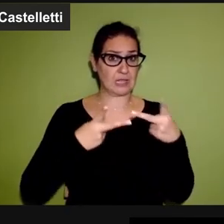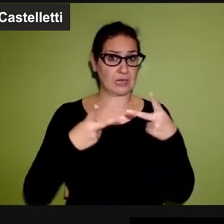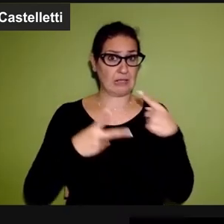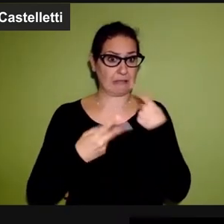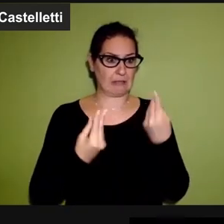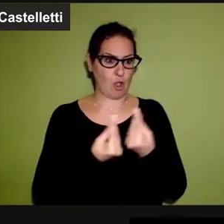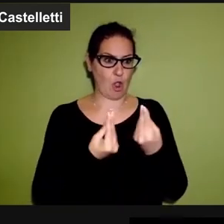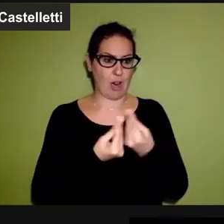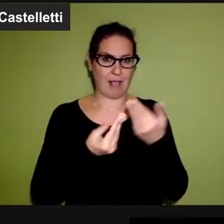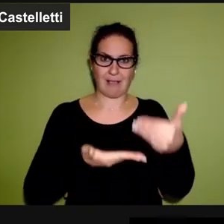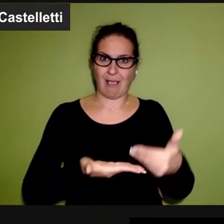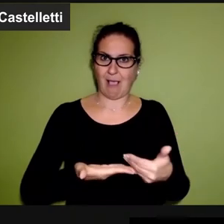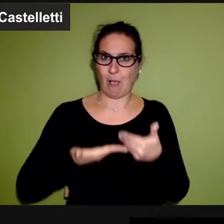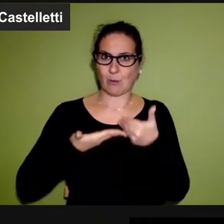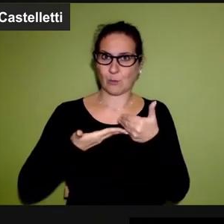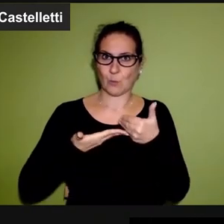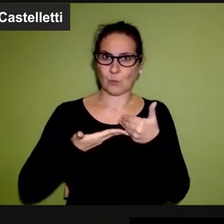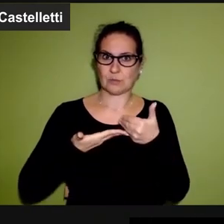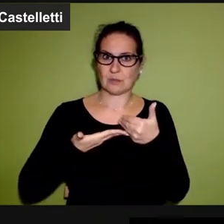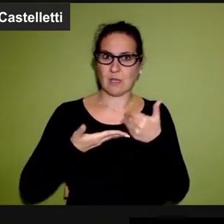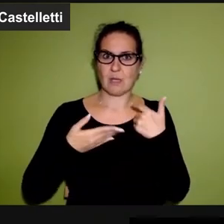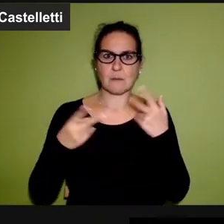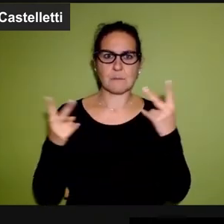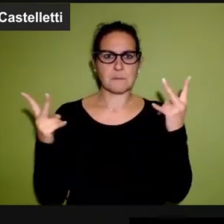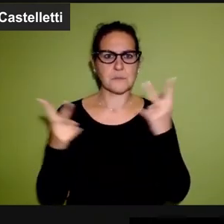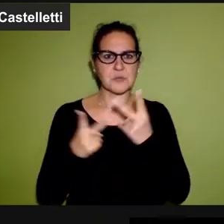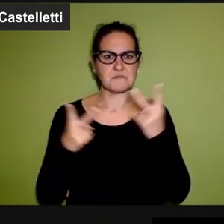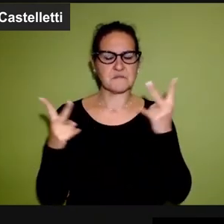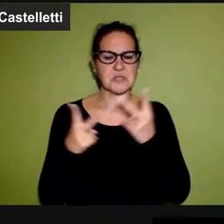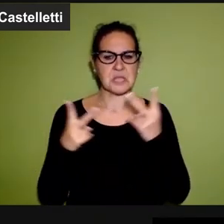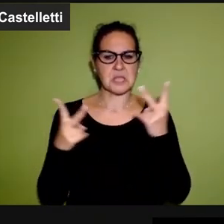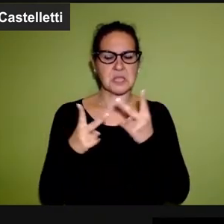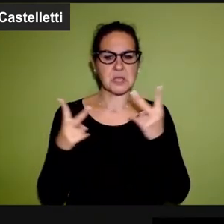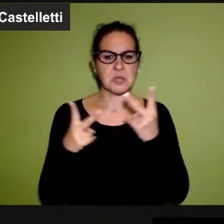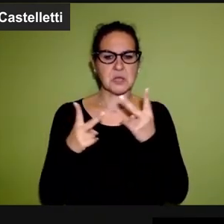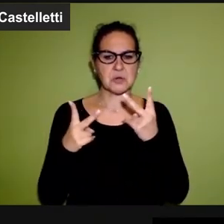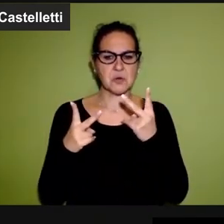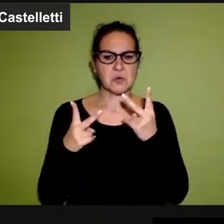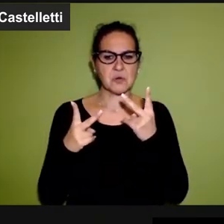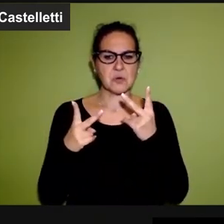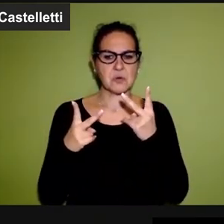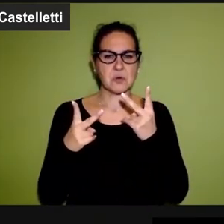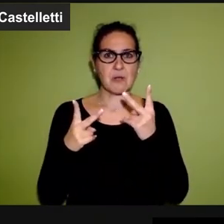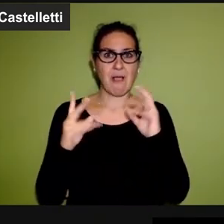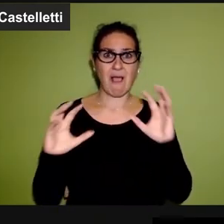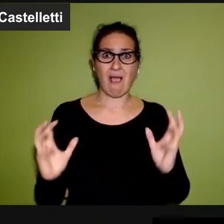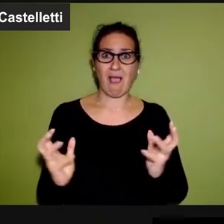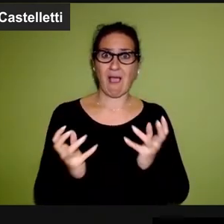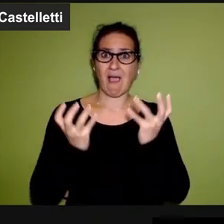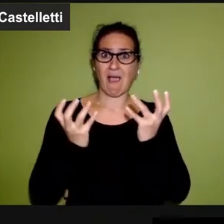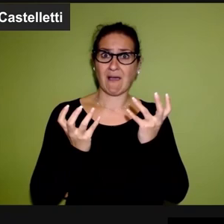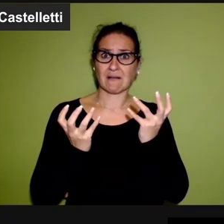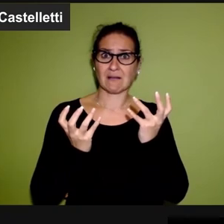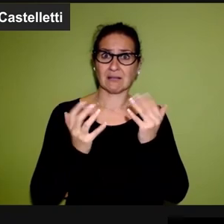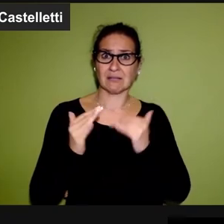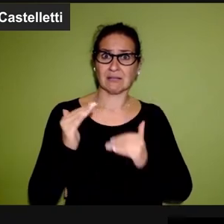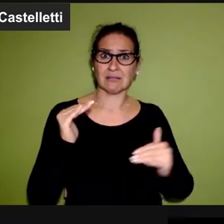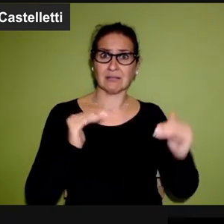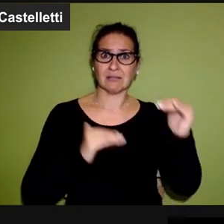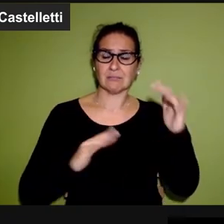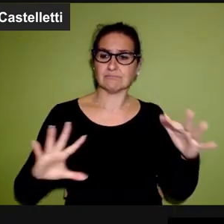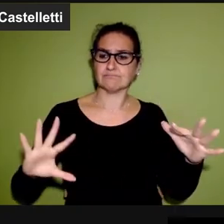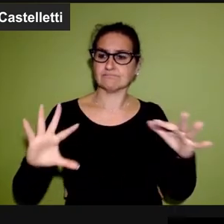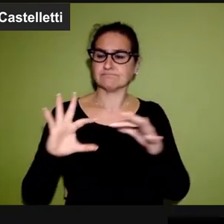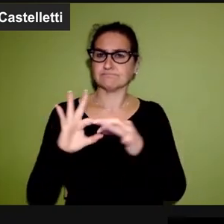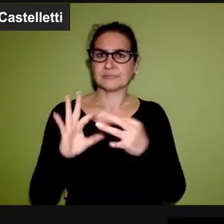anche aiutate da alcune colleghe, ma non abbiamo individuato lavori di grandi artisti